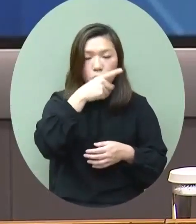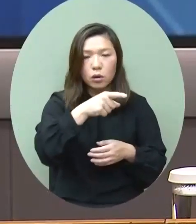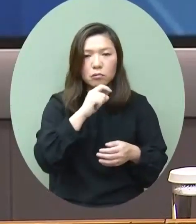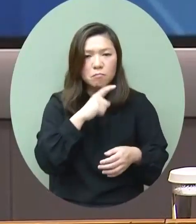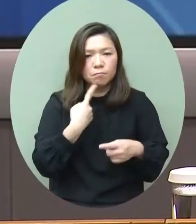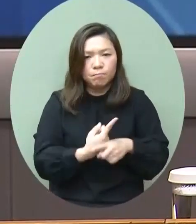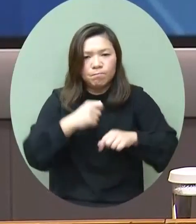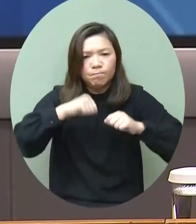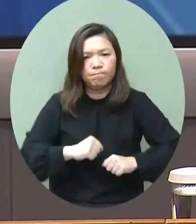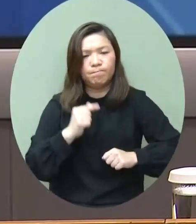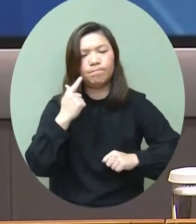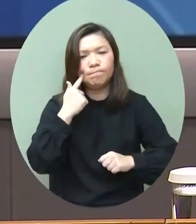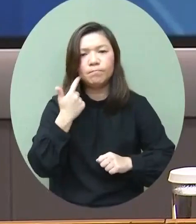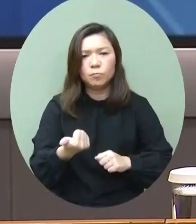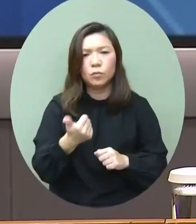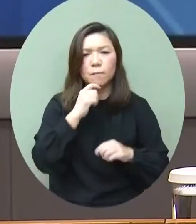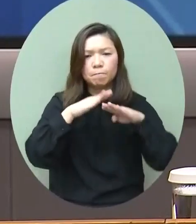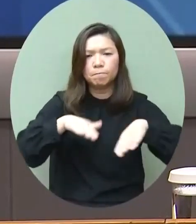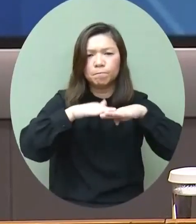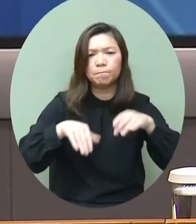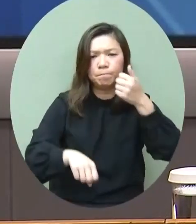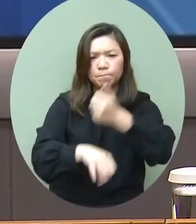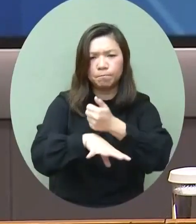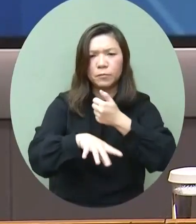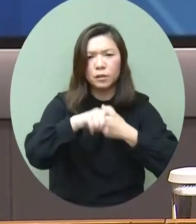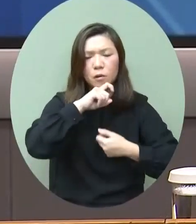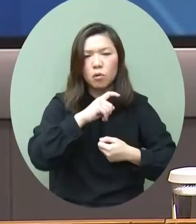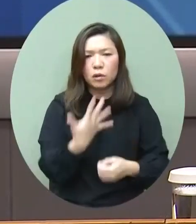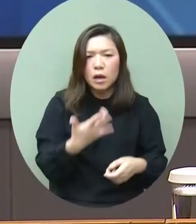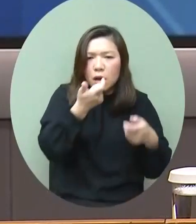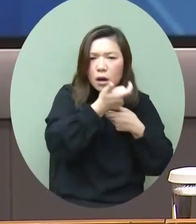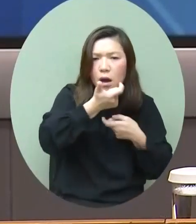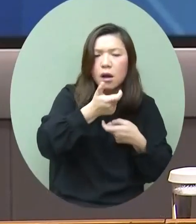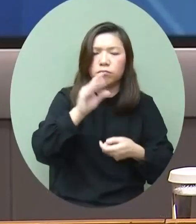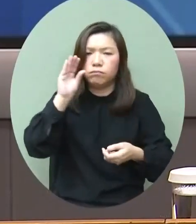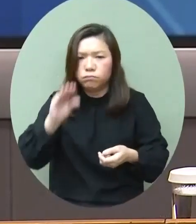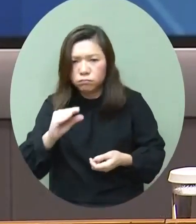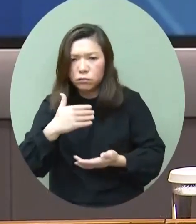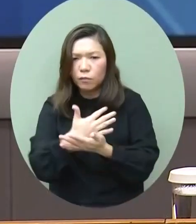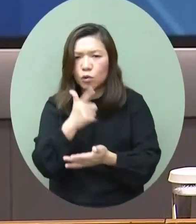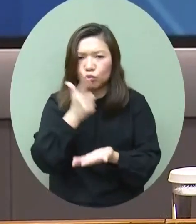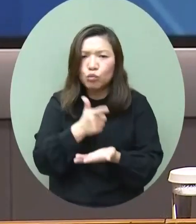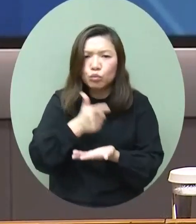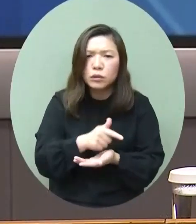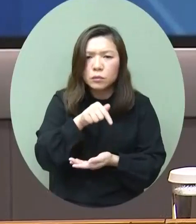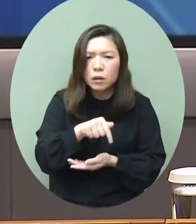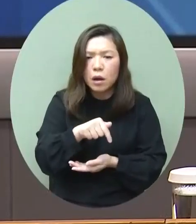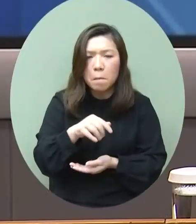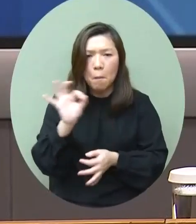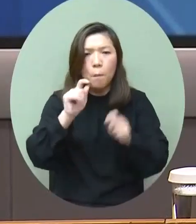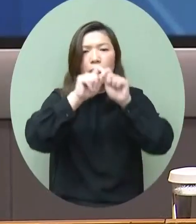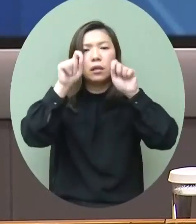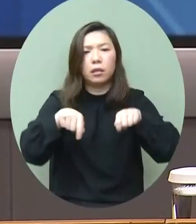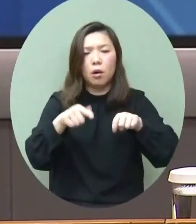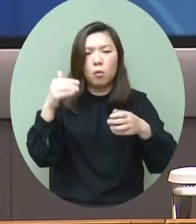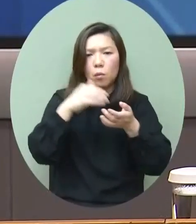大的韌性和穩健的根基交易、結算和支付這些重要的環節是沒有出現問題